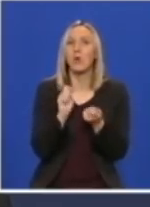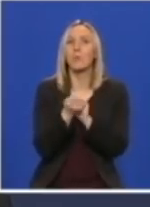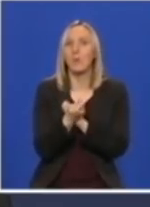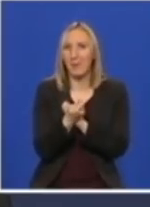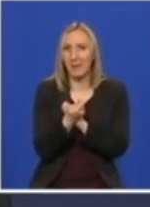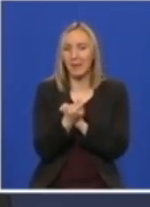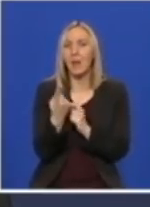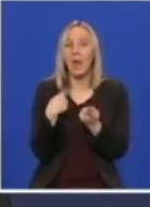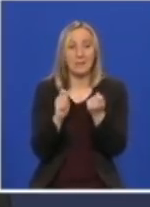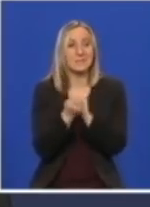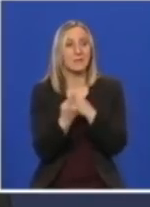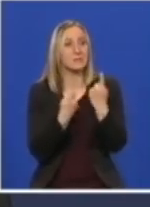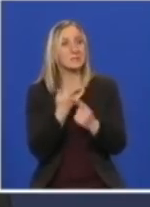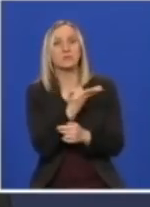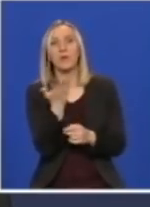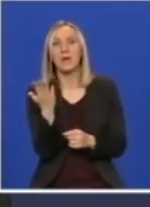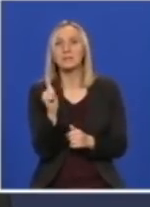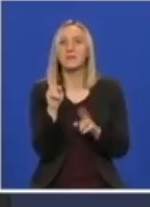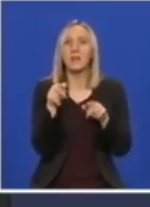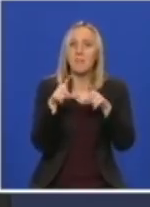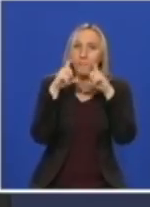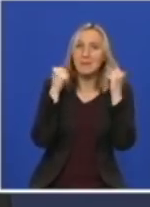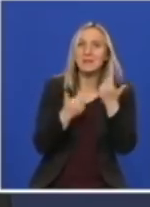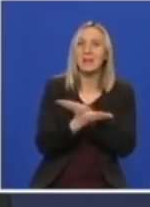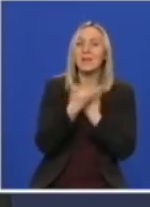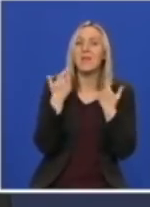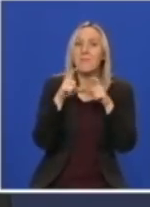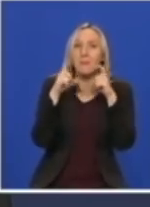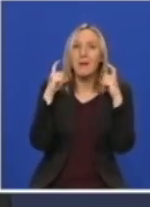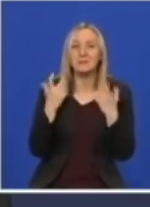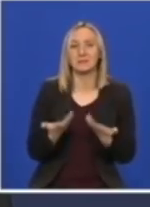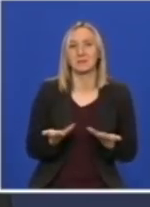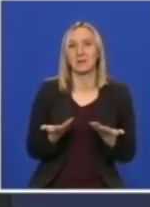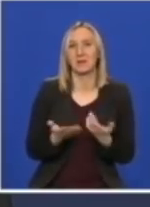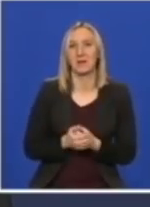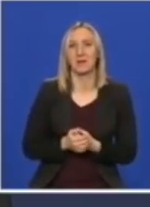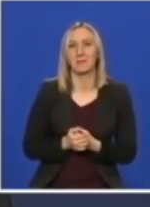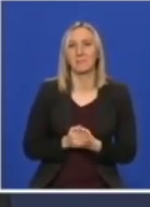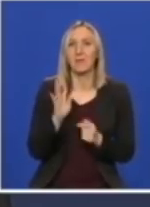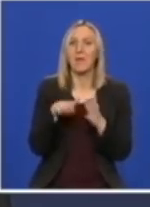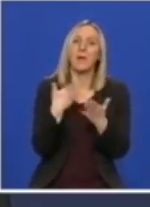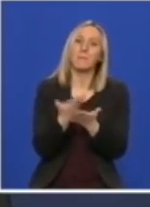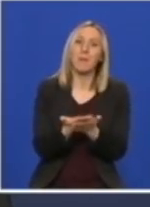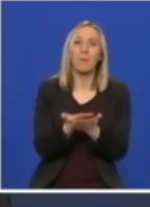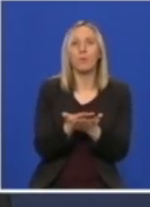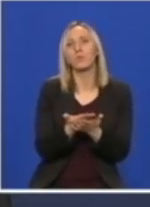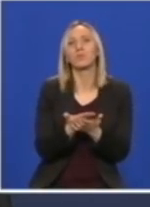menjaju i sa samom situacijom da li maske ima ili nema. Znate, to preporučivati nešto